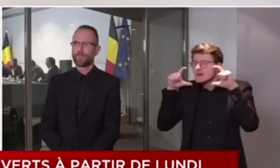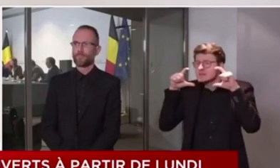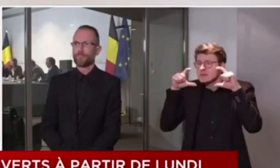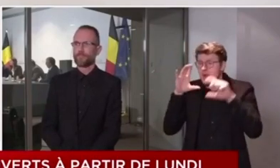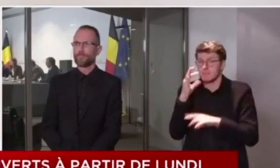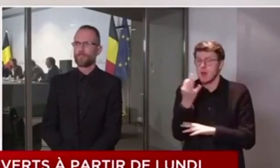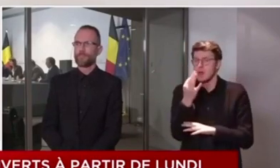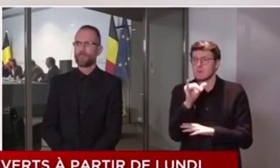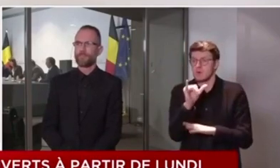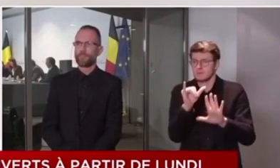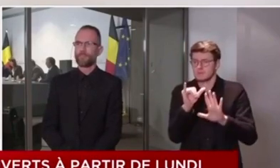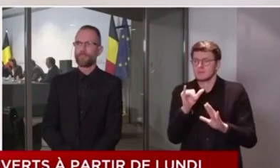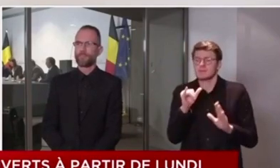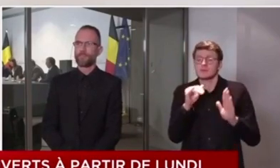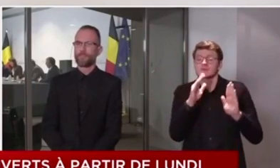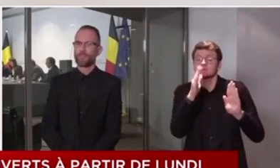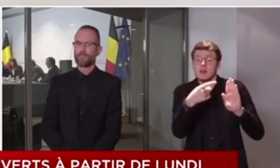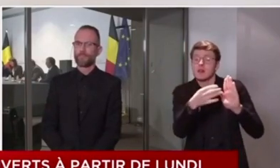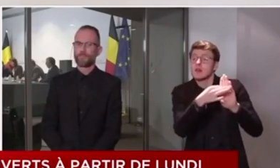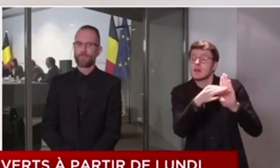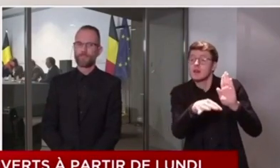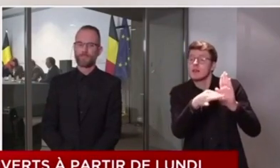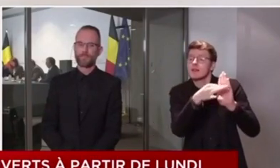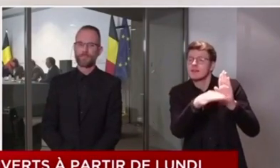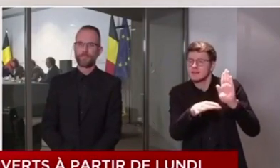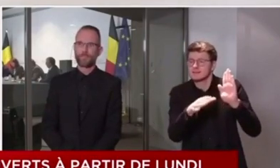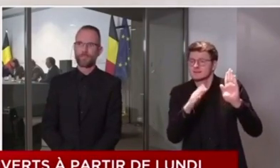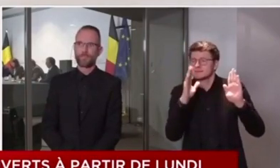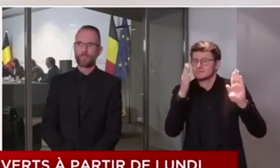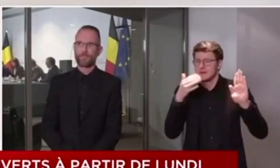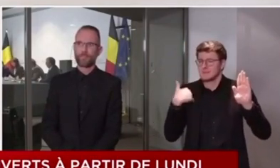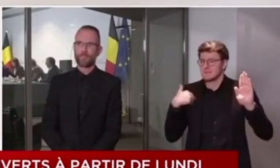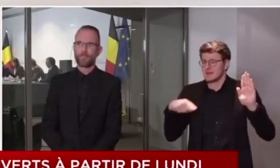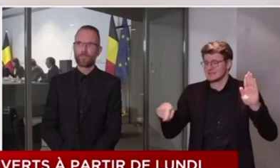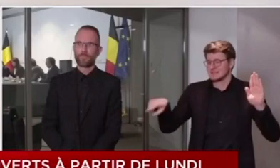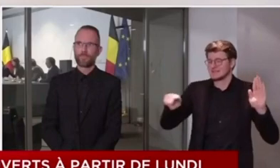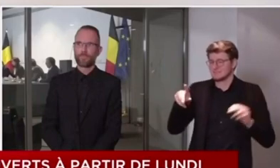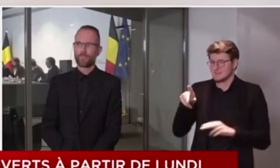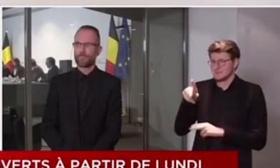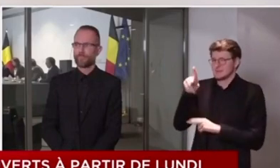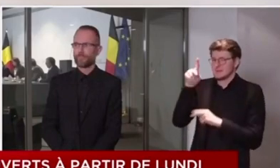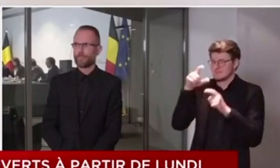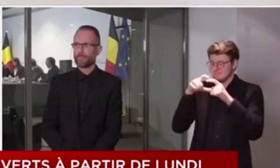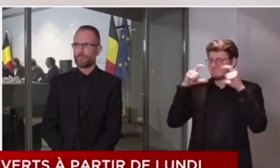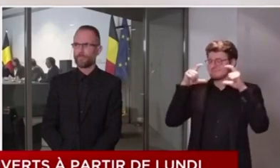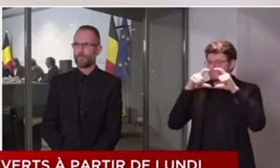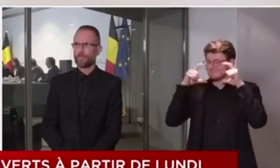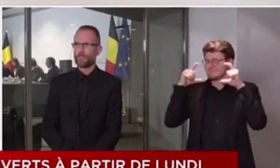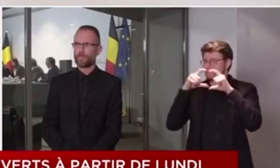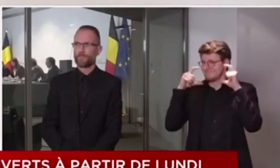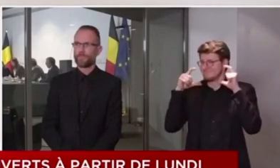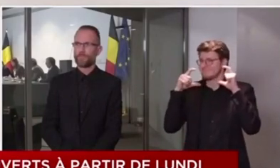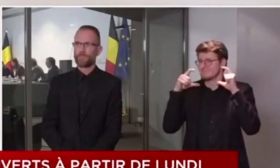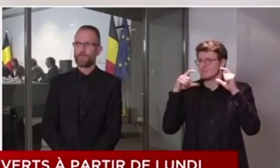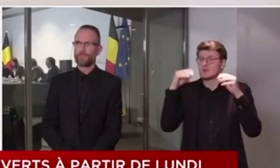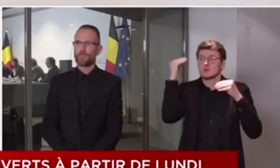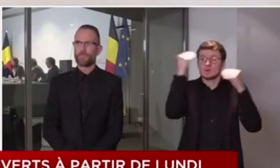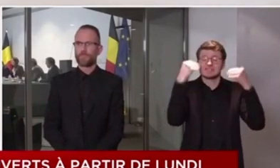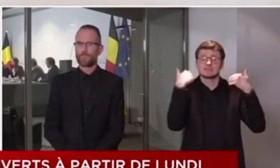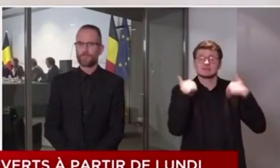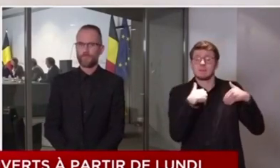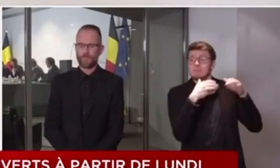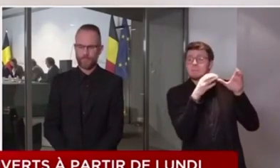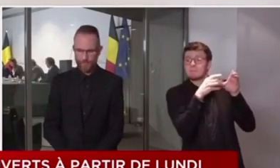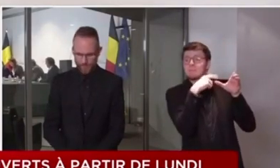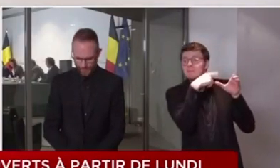jouera un rôle important au moment de l'assouplissement des mesures. Nous avons reçu un premier rapport des scientifiques